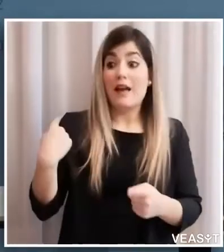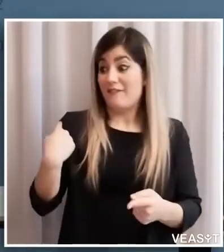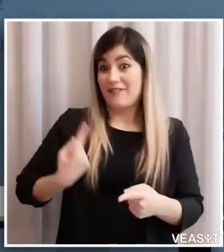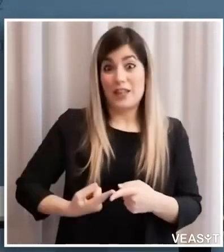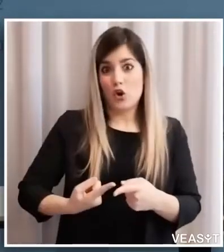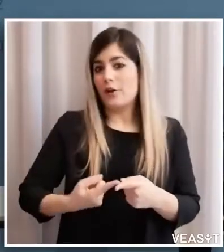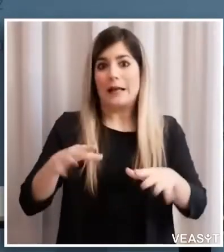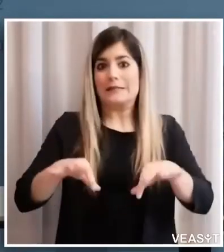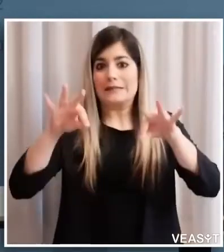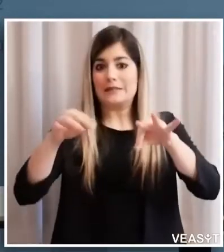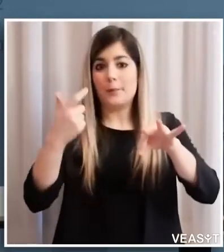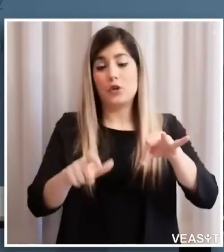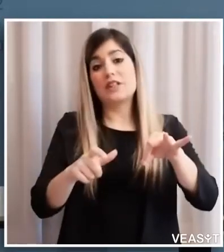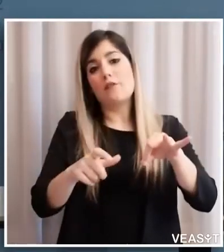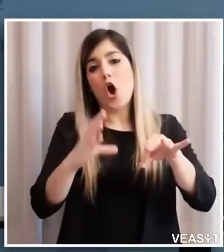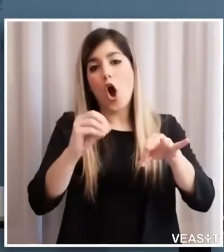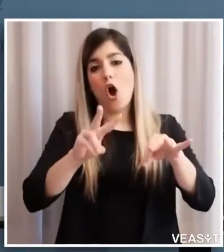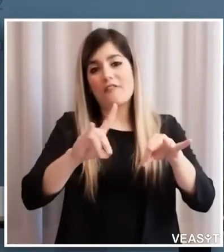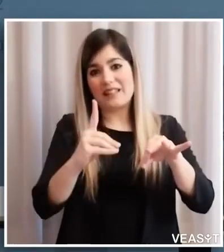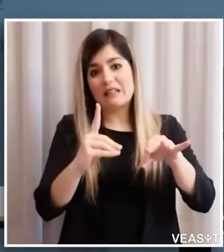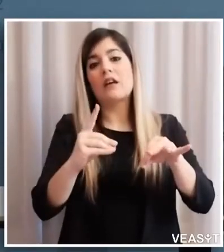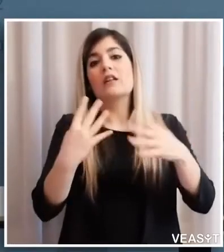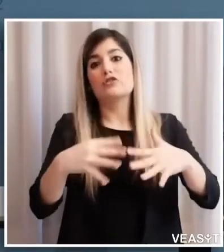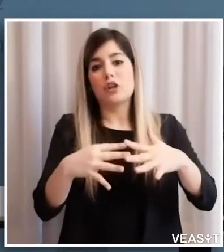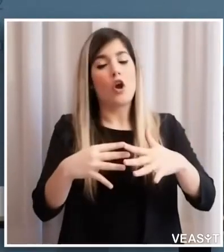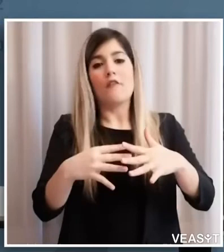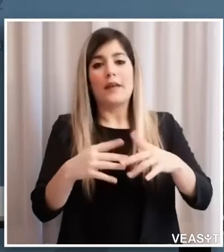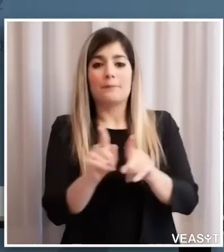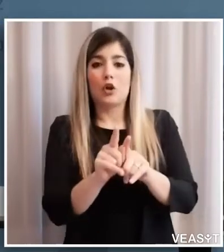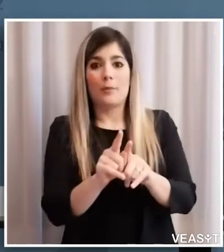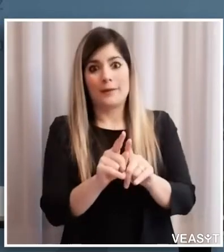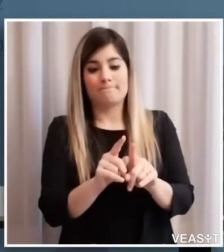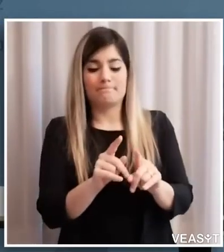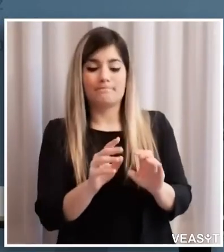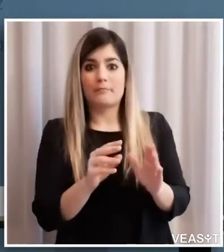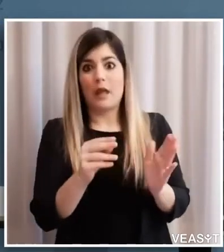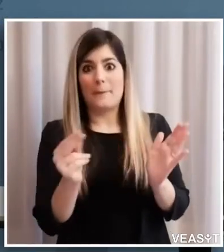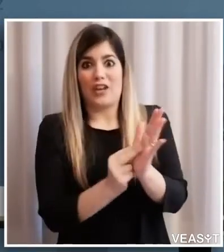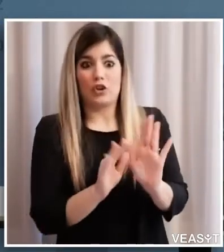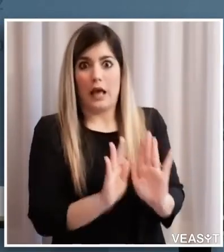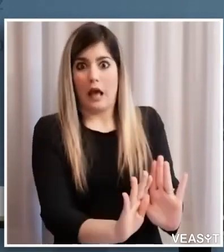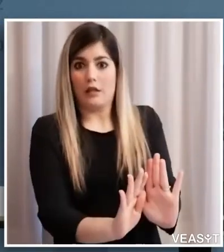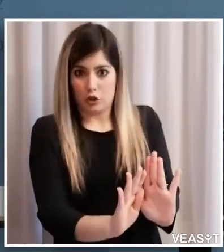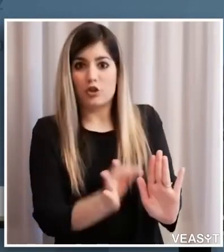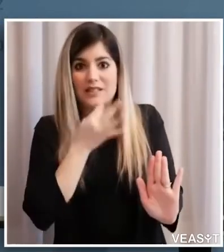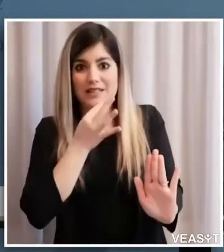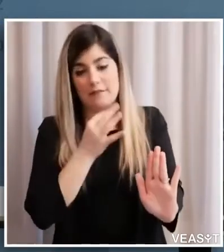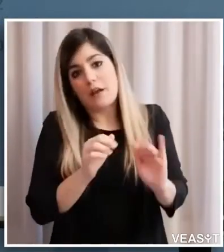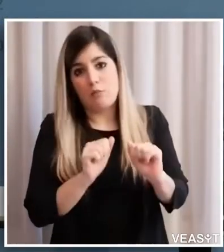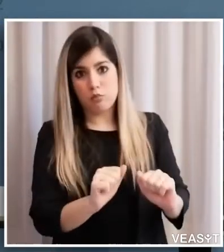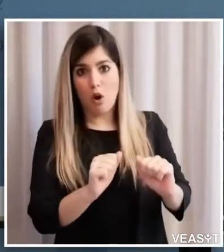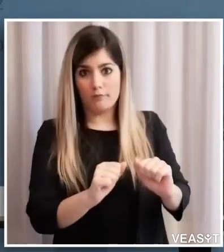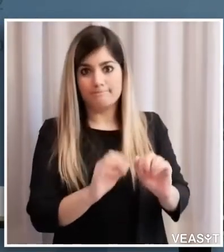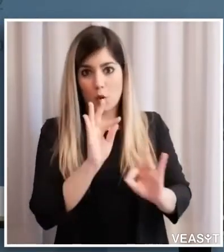ai pazienti con Covid. Adesso, visto lo sviluppo della situazione, gli ospedali